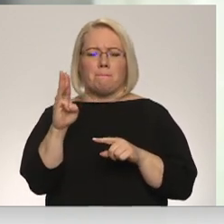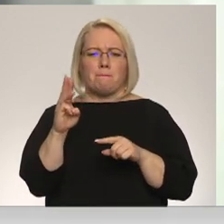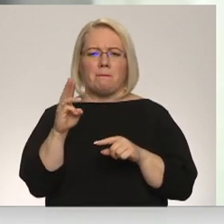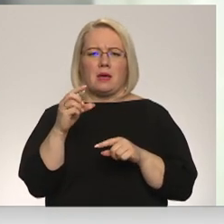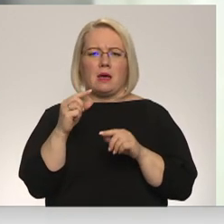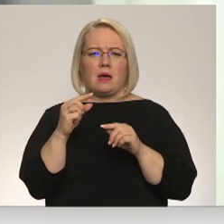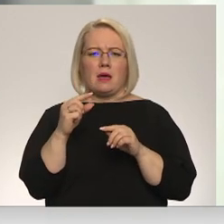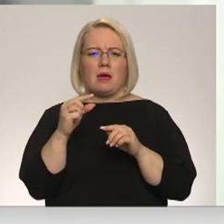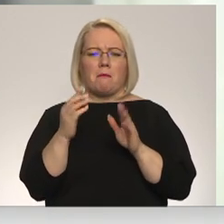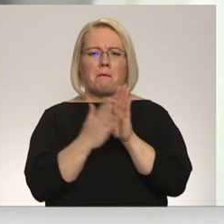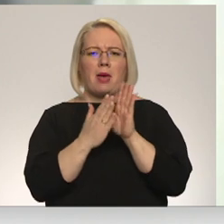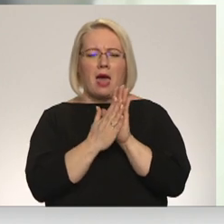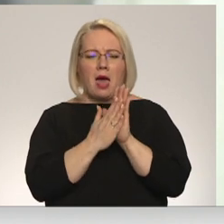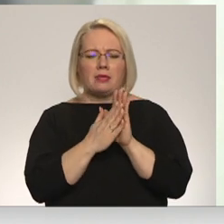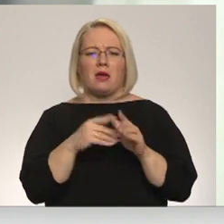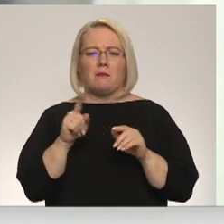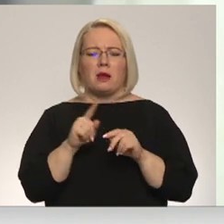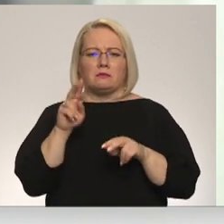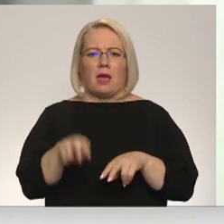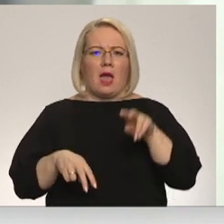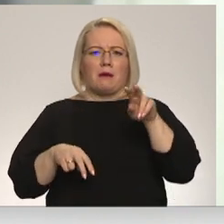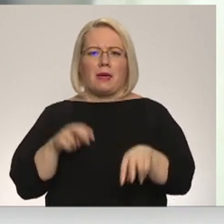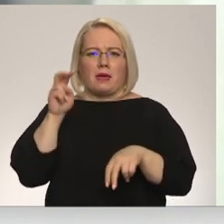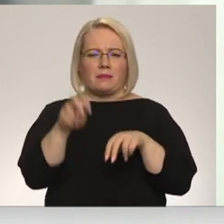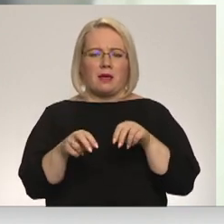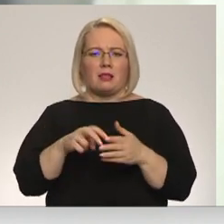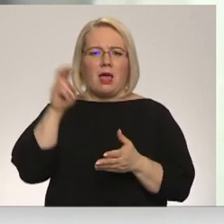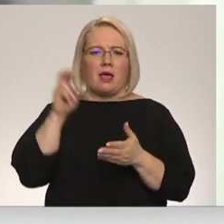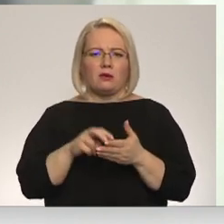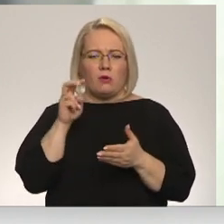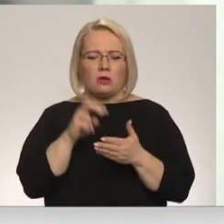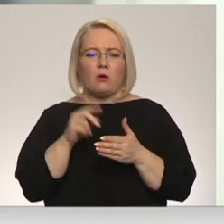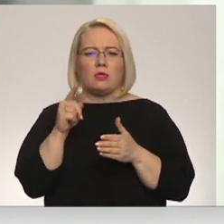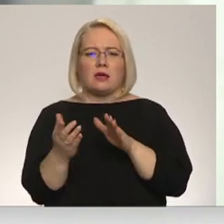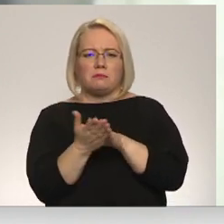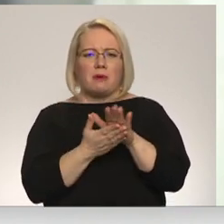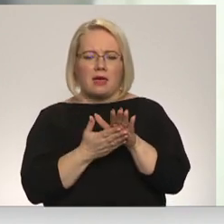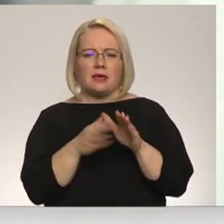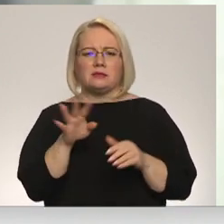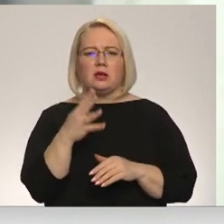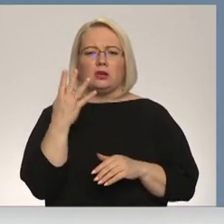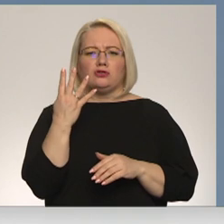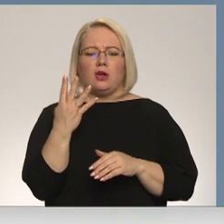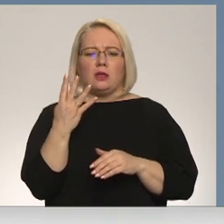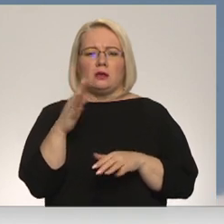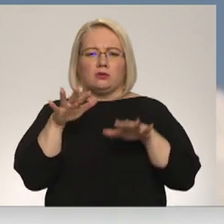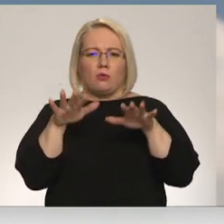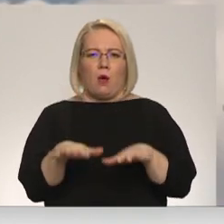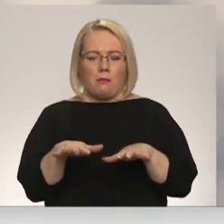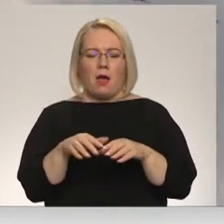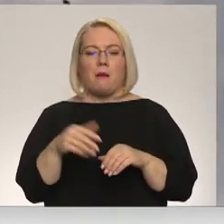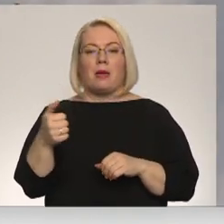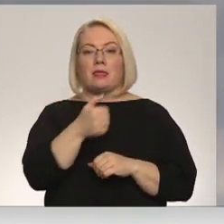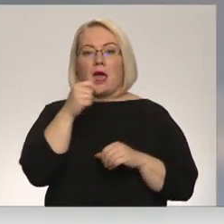pārvietojās liekšojot. Pēdas parasti ir pa četrām kopā. Bet gada